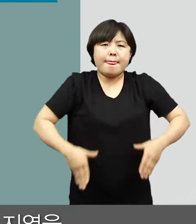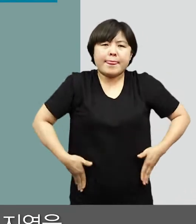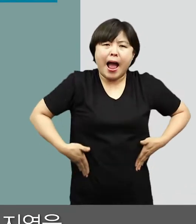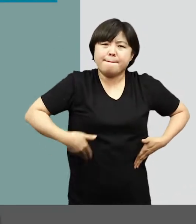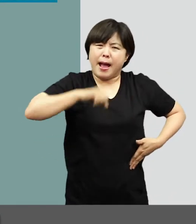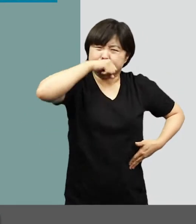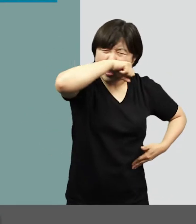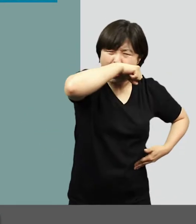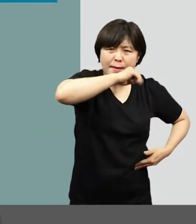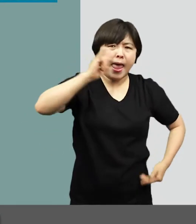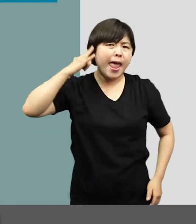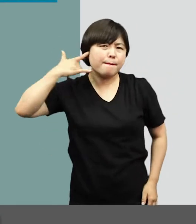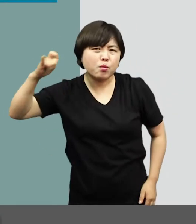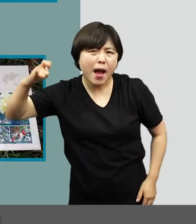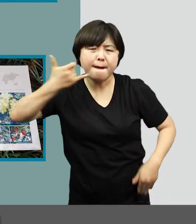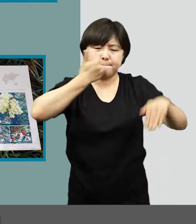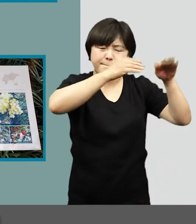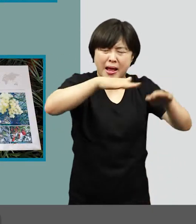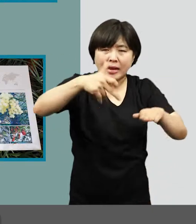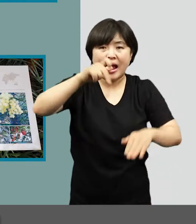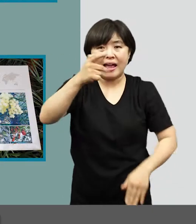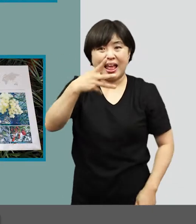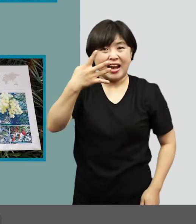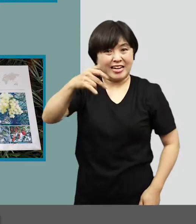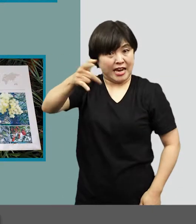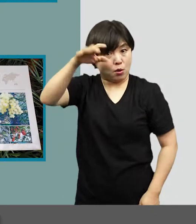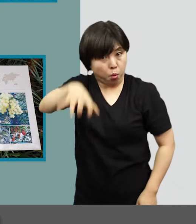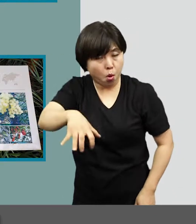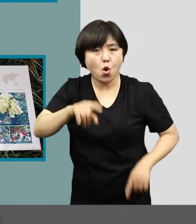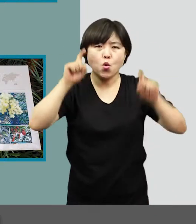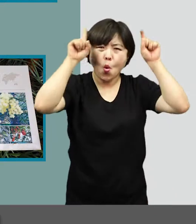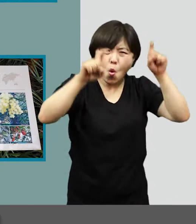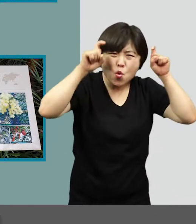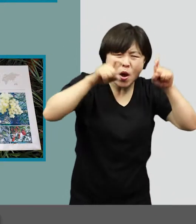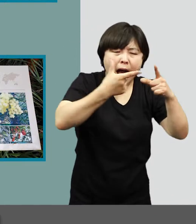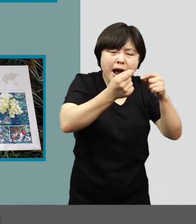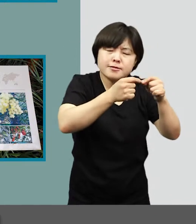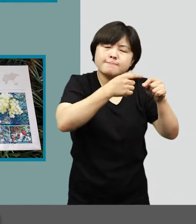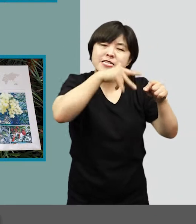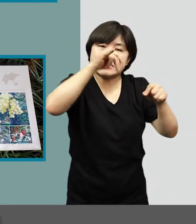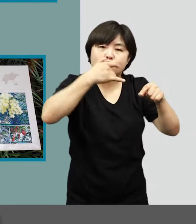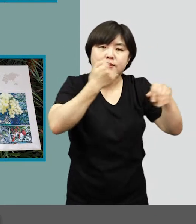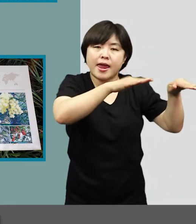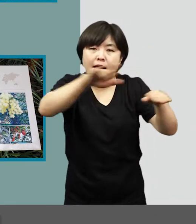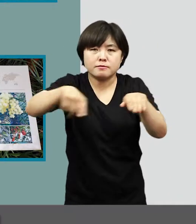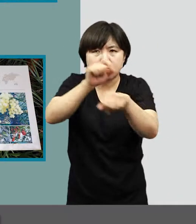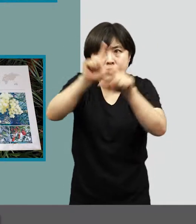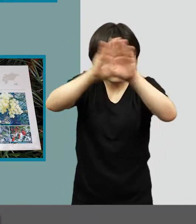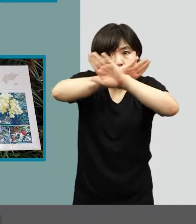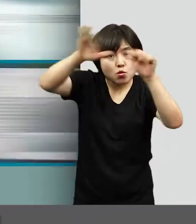캘리포니안 연안, 카나리제도, 호주 등 지중해성 기후의 생태환경을 재현한 공간입니다.